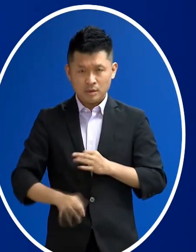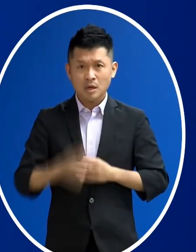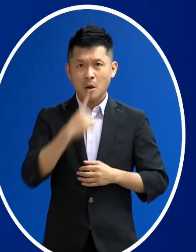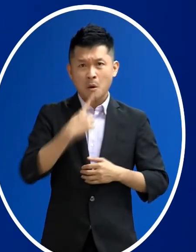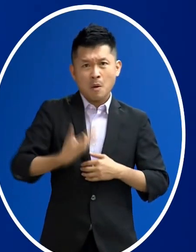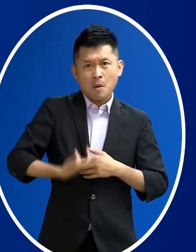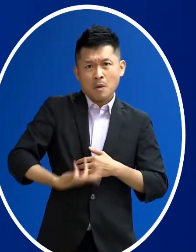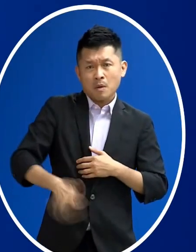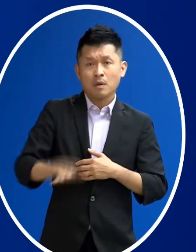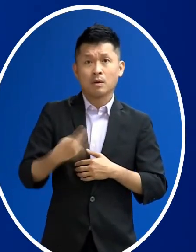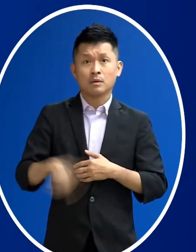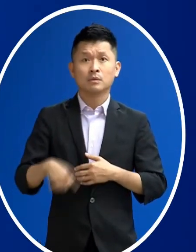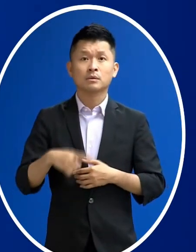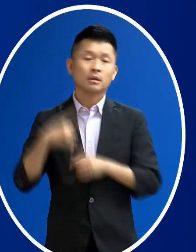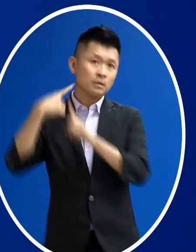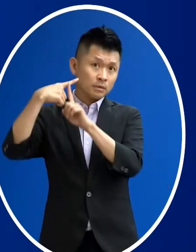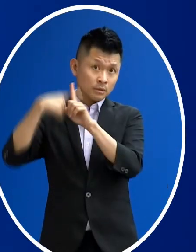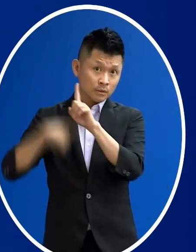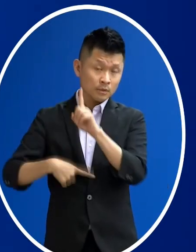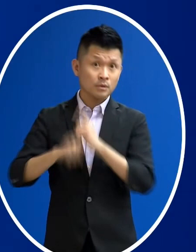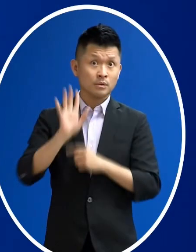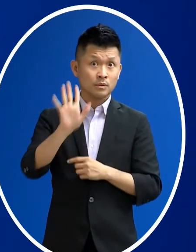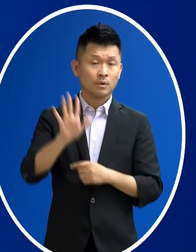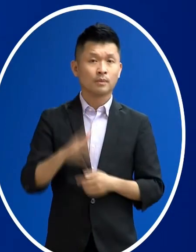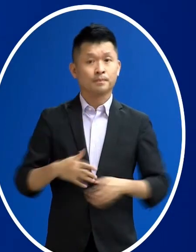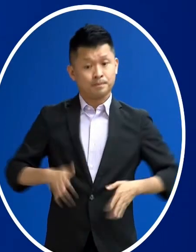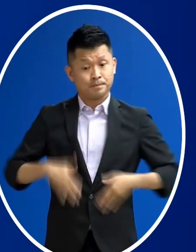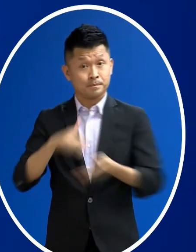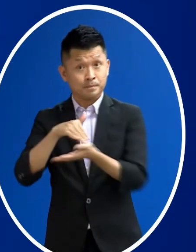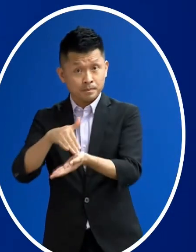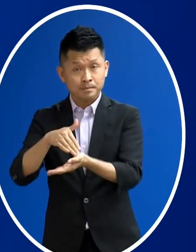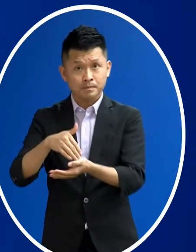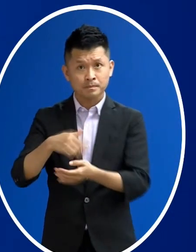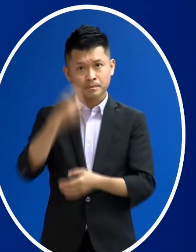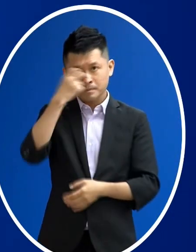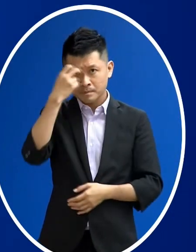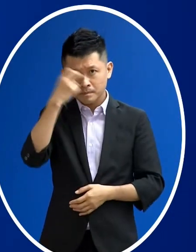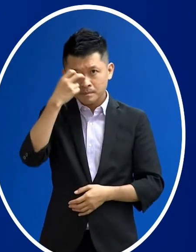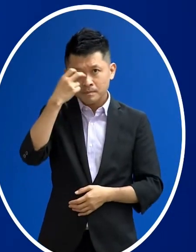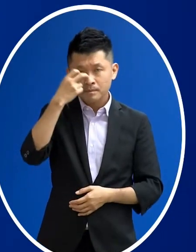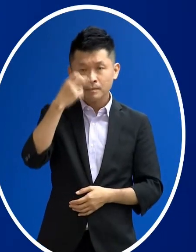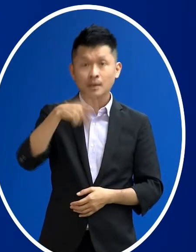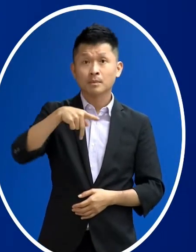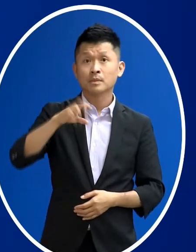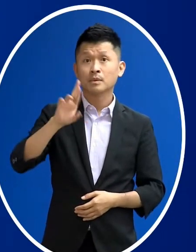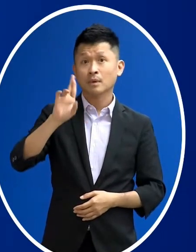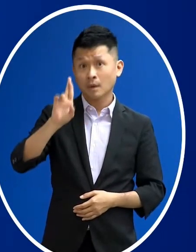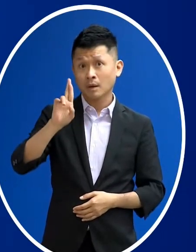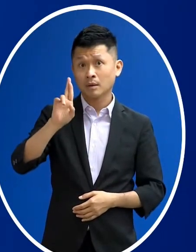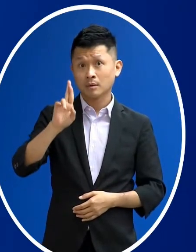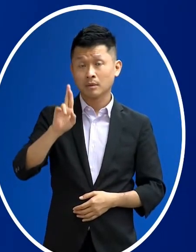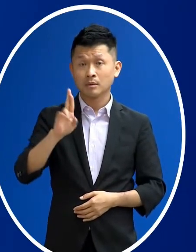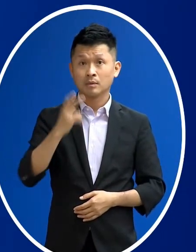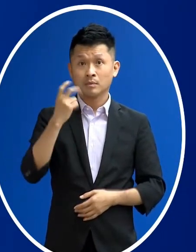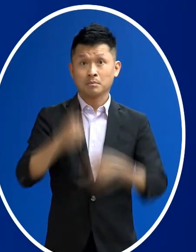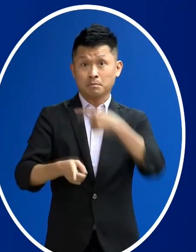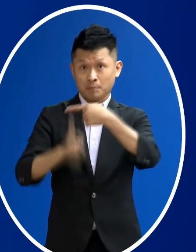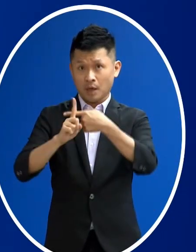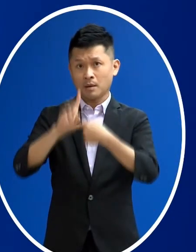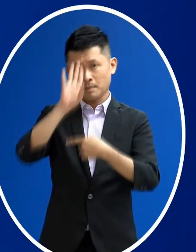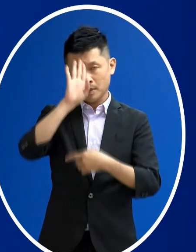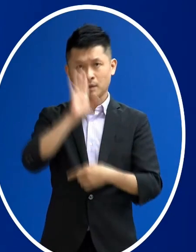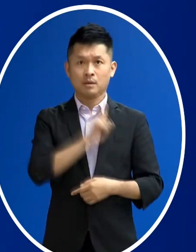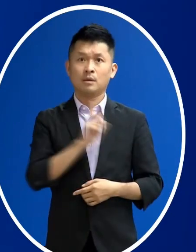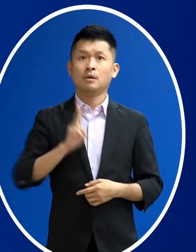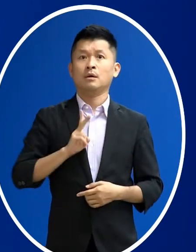壓降低的一個情形那同時在這個急診這邊檢查 也是PCR 新冠PCR檢驗陽性確診